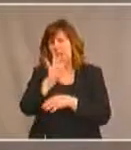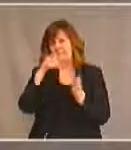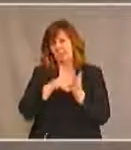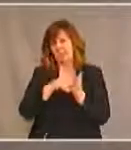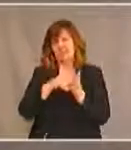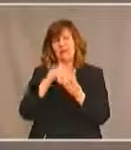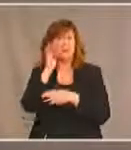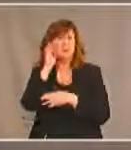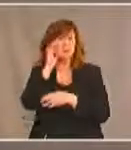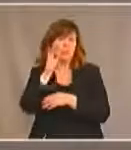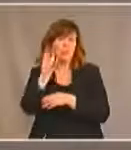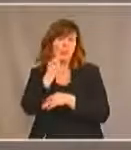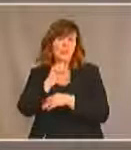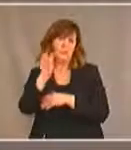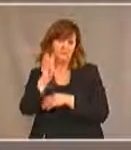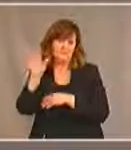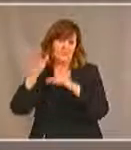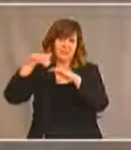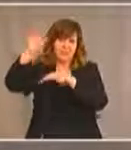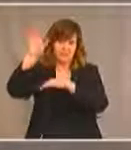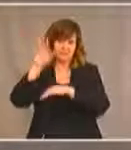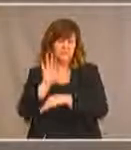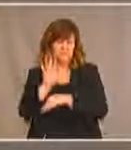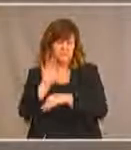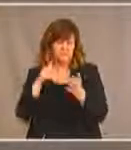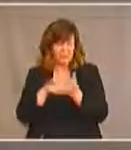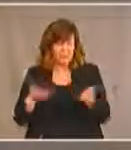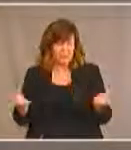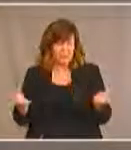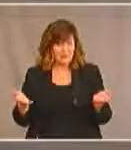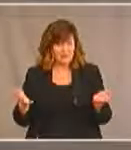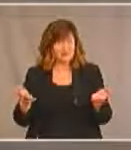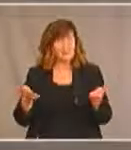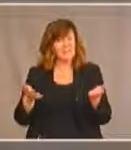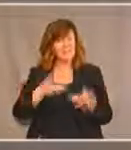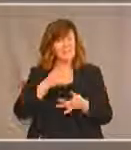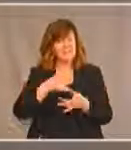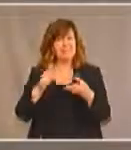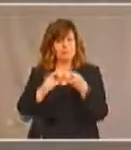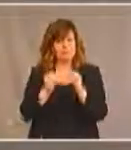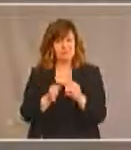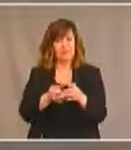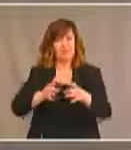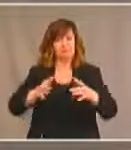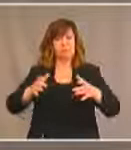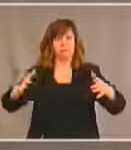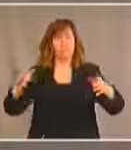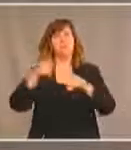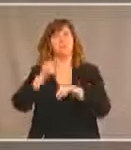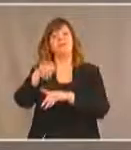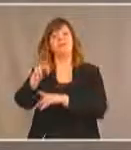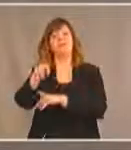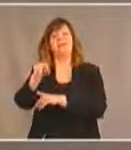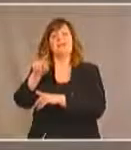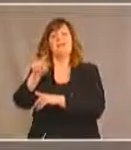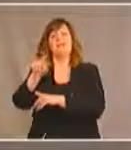65 ans ou plus et ce nombre devrait augmenter d'ici 2026. Et